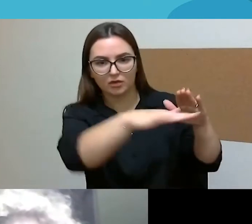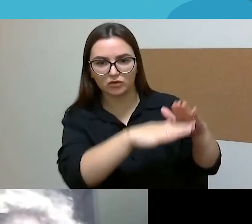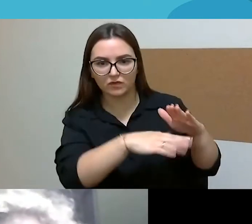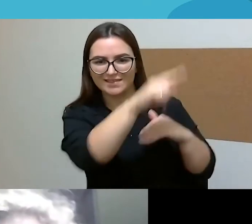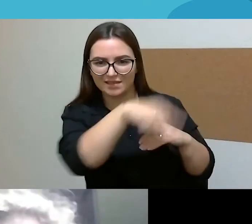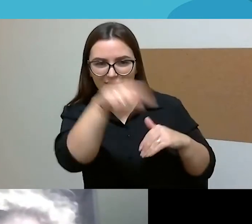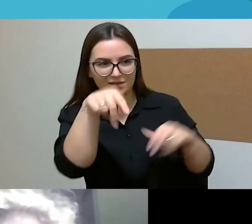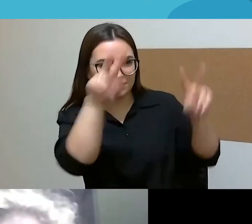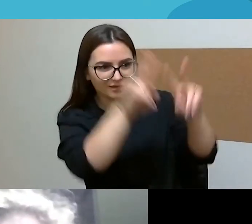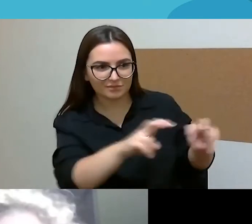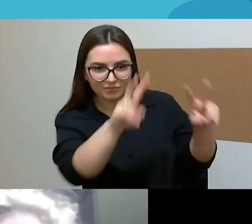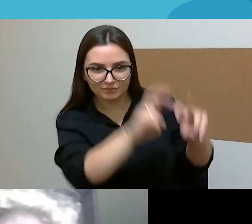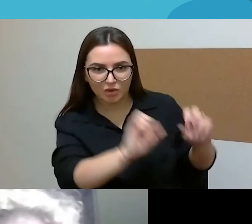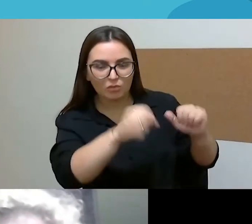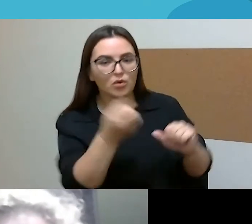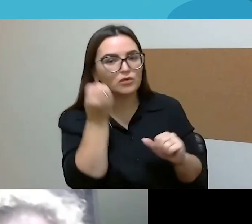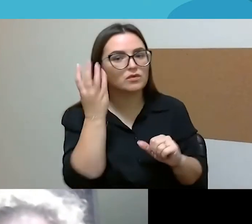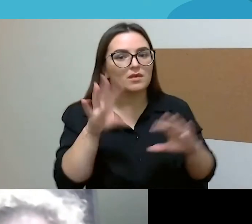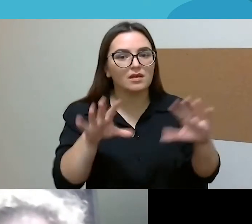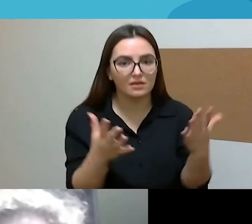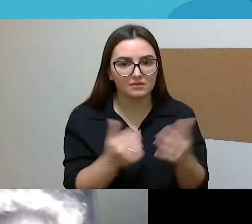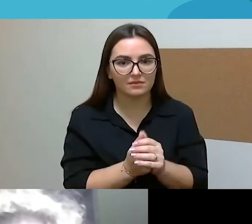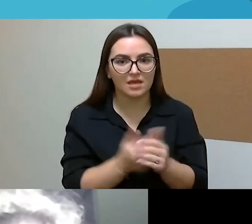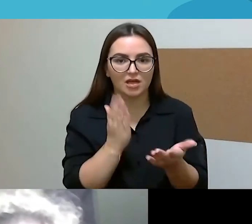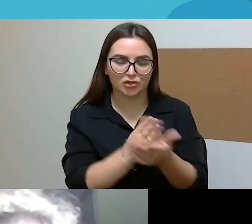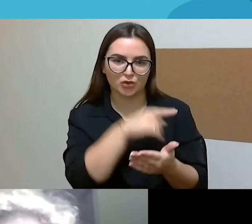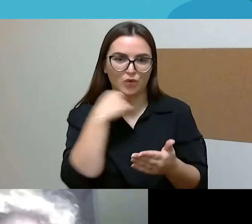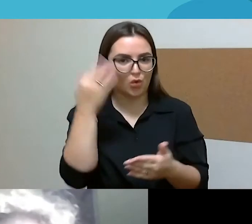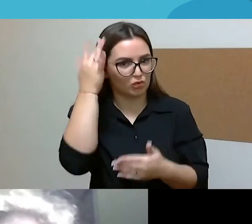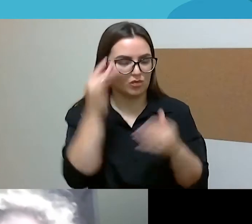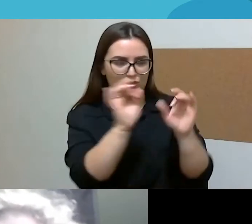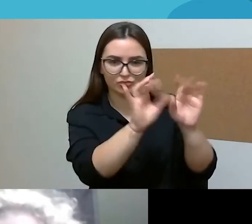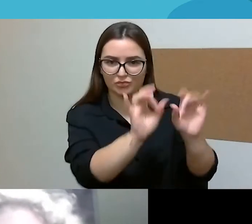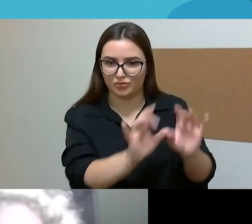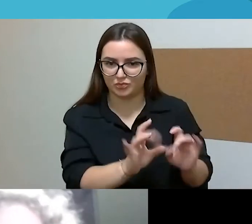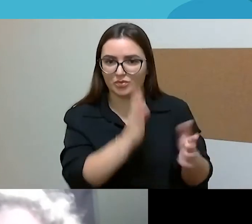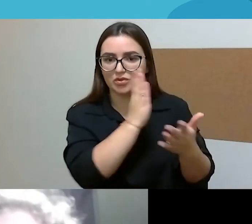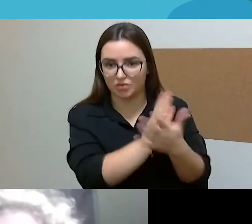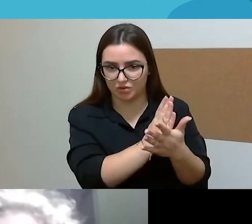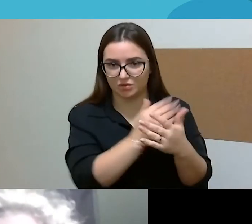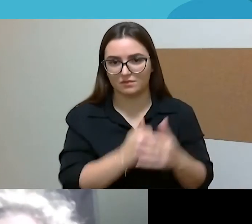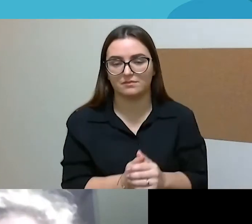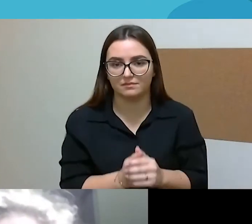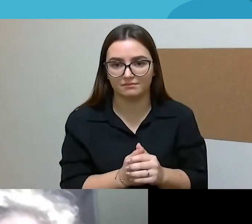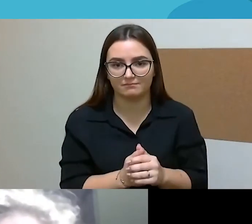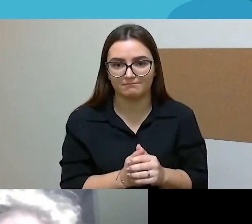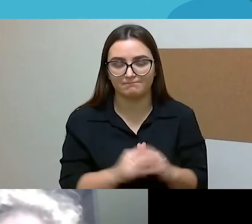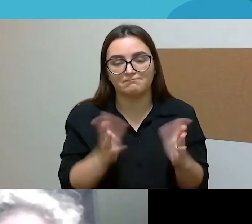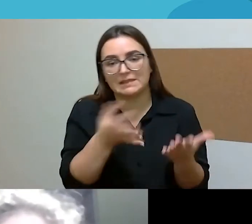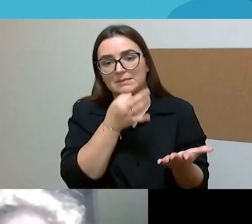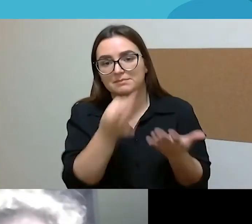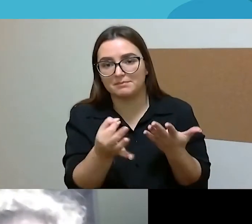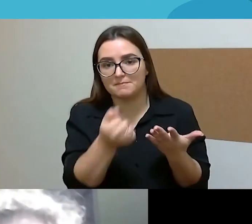tai tada toks įspūdys sudaro, kad kitokio pobūdžio burbulų vis dar turime daugiau negu tų, kurie mums, kaip sakant,